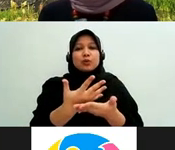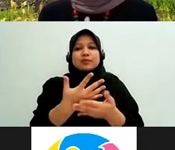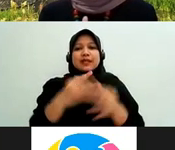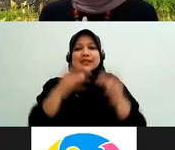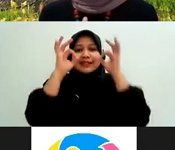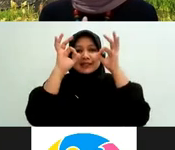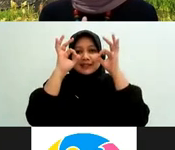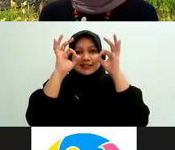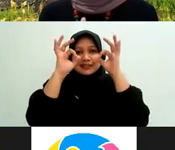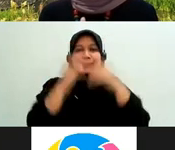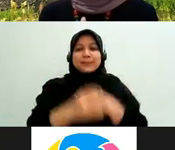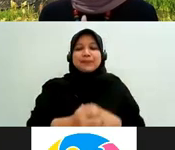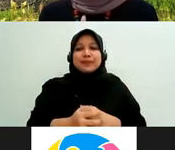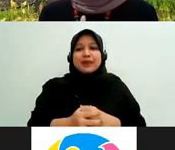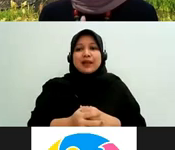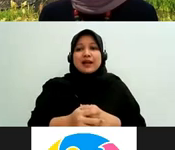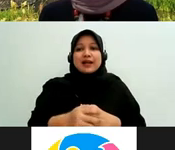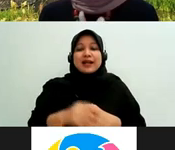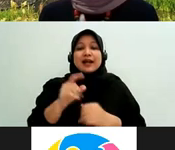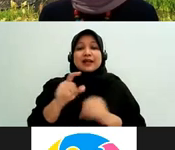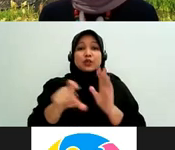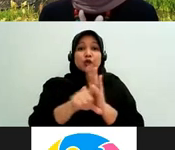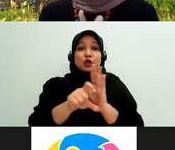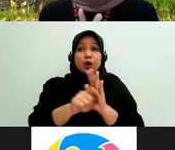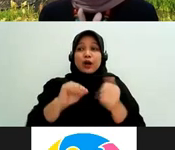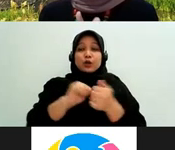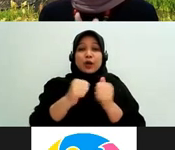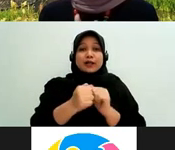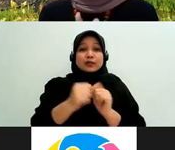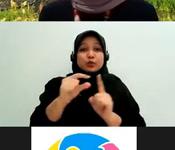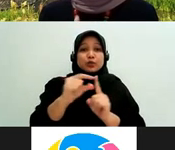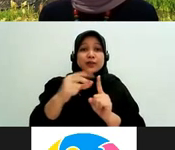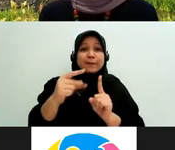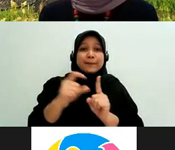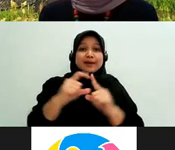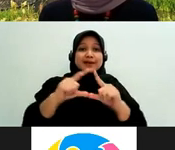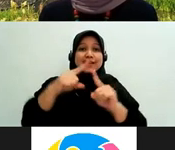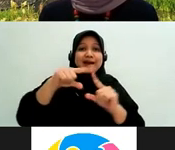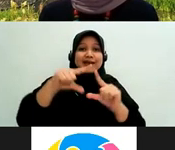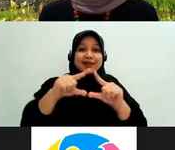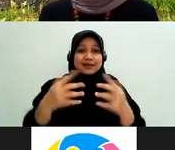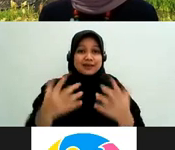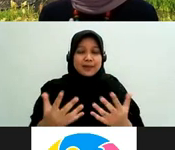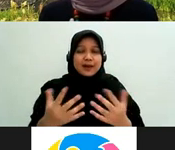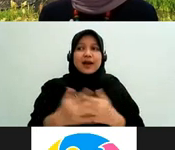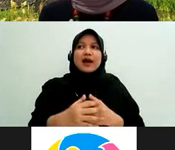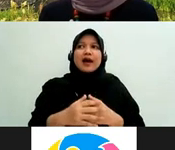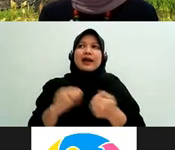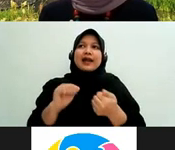contoh ya kalau perkara perdata itu adalah perkara-perkara yang hubungannya dengan